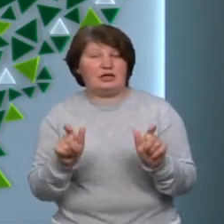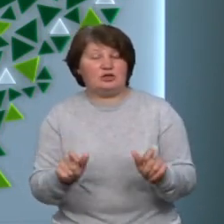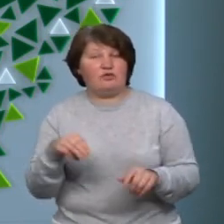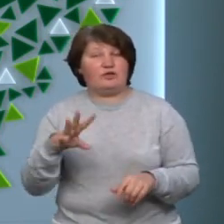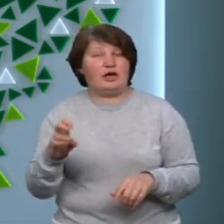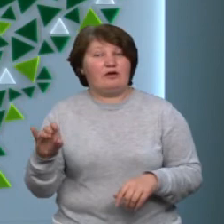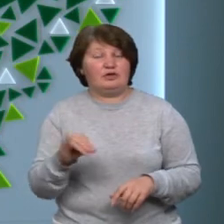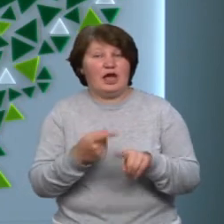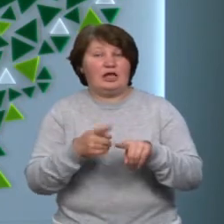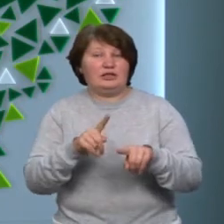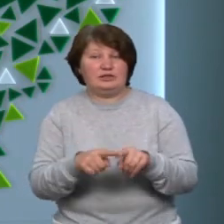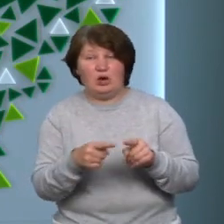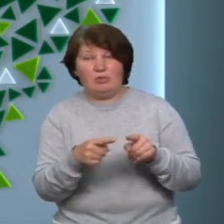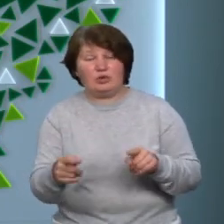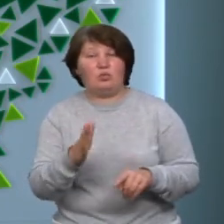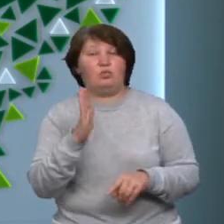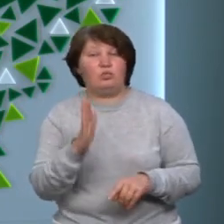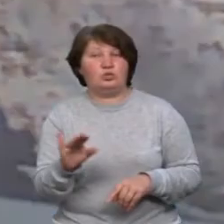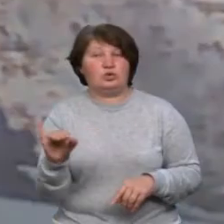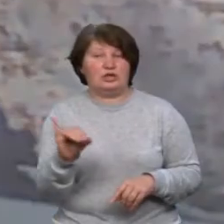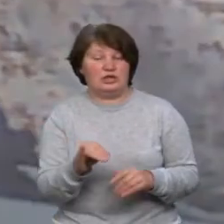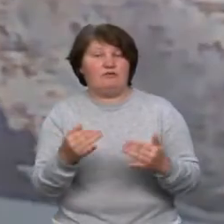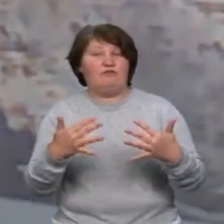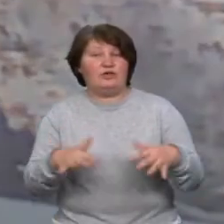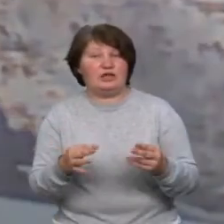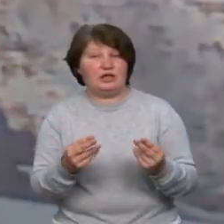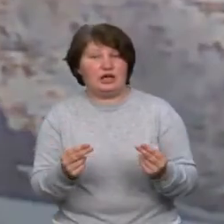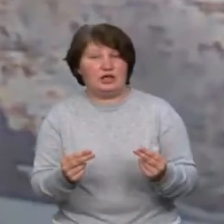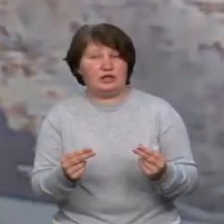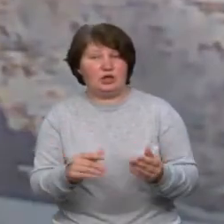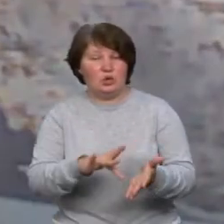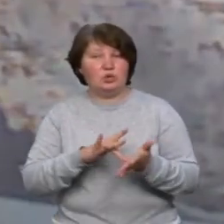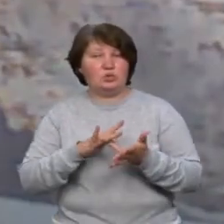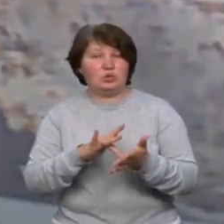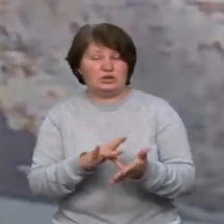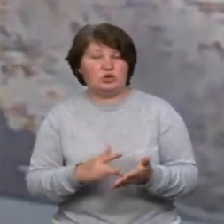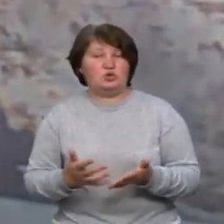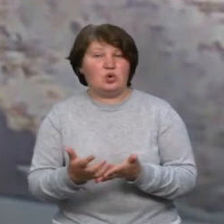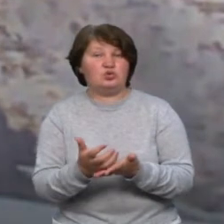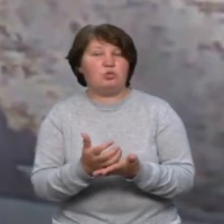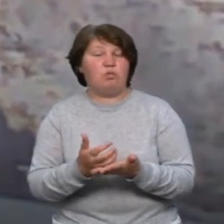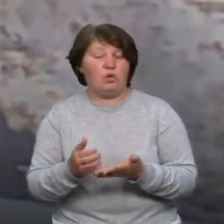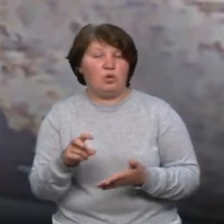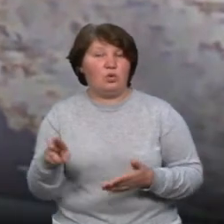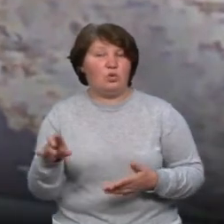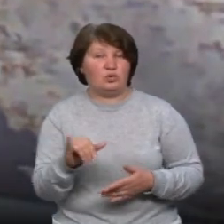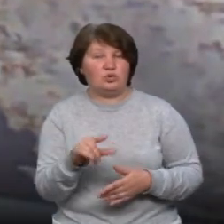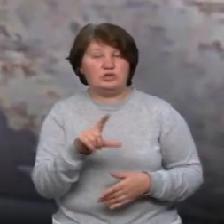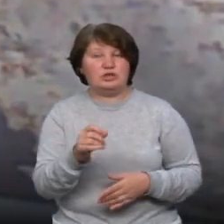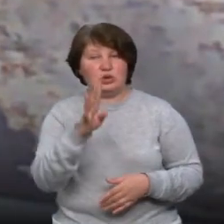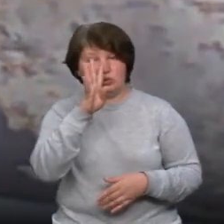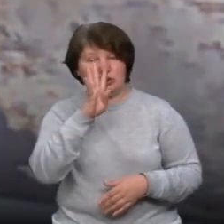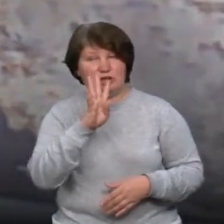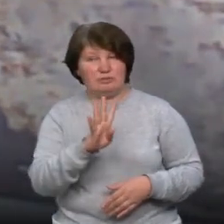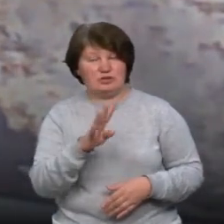саме з цього періоду будуть і втрати. На надходження туристичного збору за 4 місяці